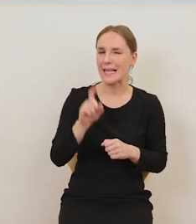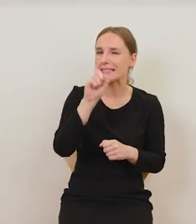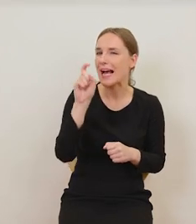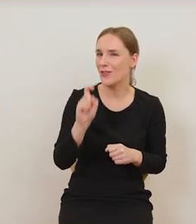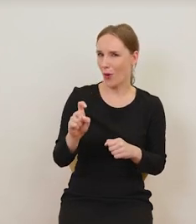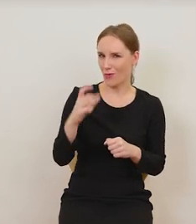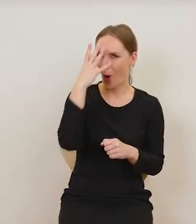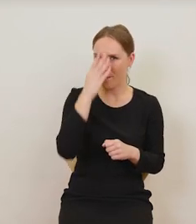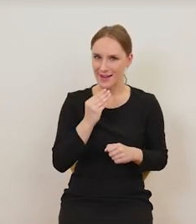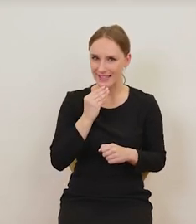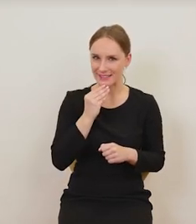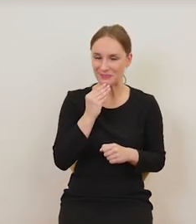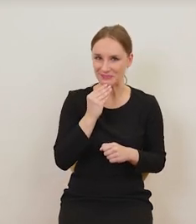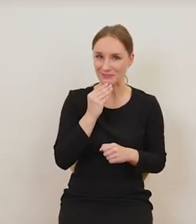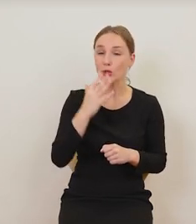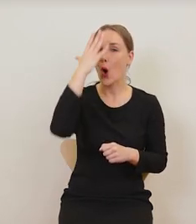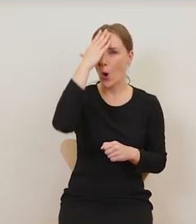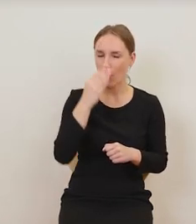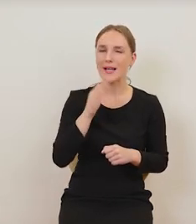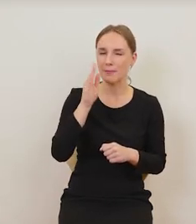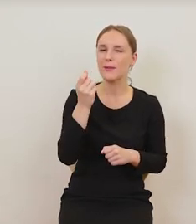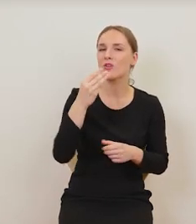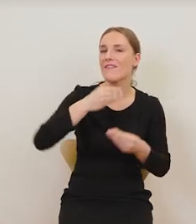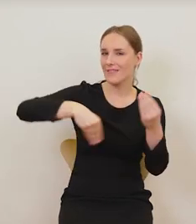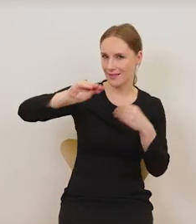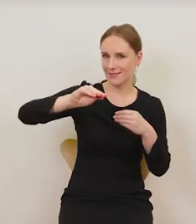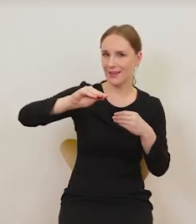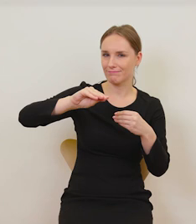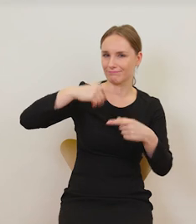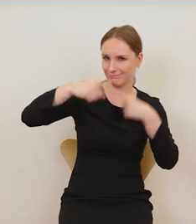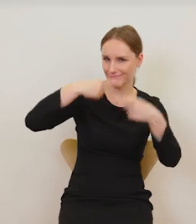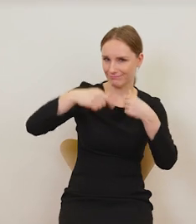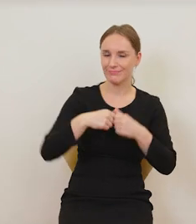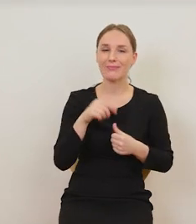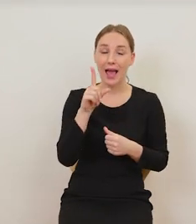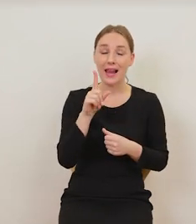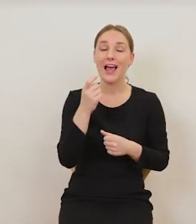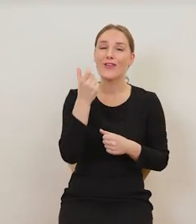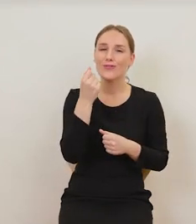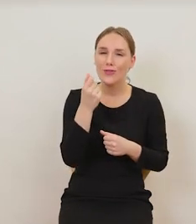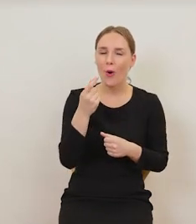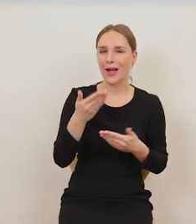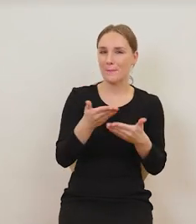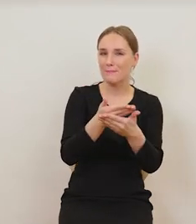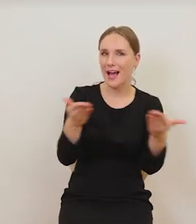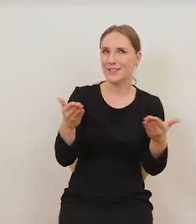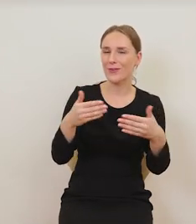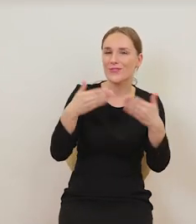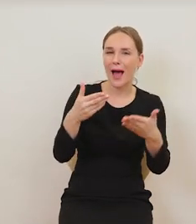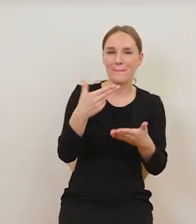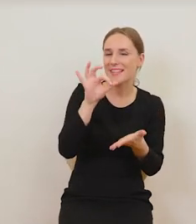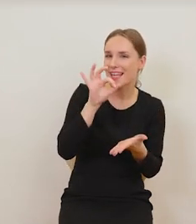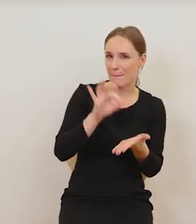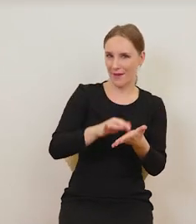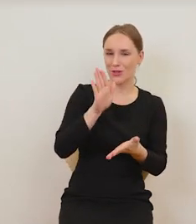o tym obrazie będziemy nieco więcej tutaj mówić, ale pozostawię Państwa w pewnej niepewności. I to